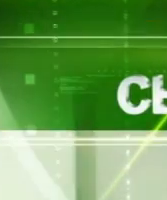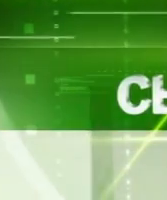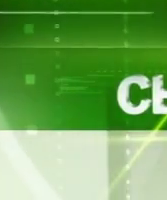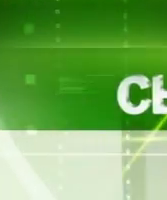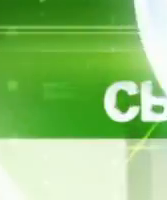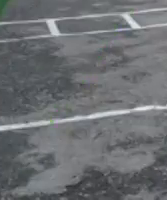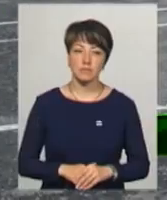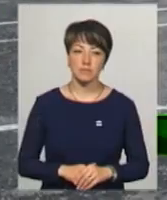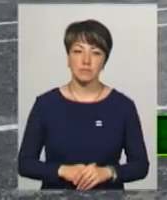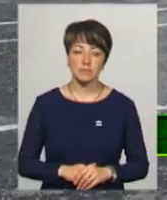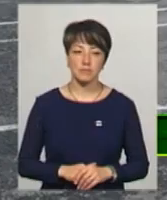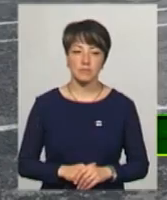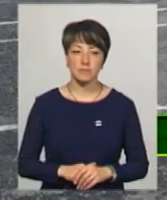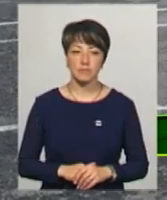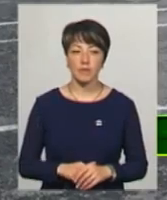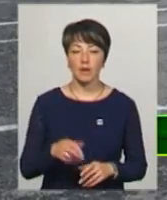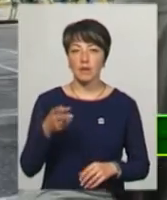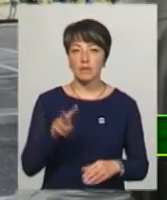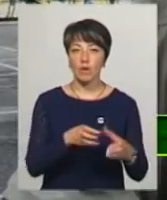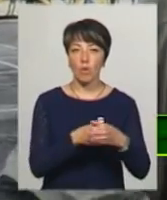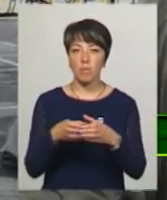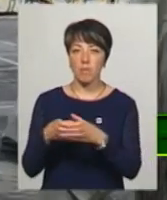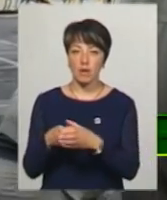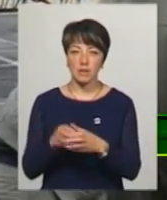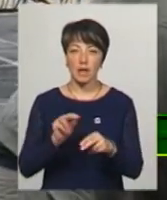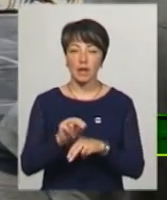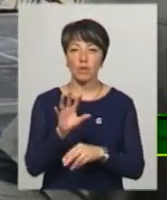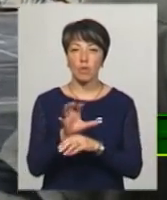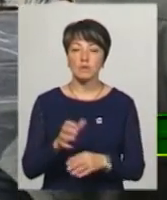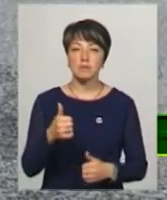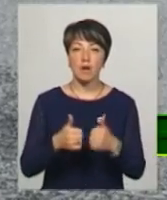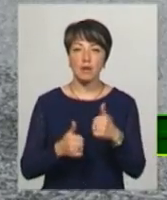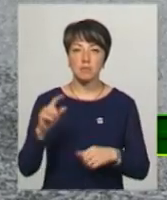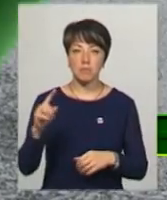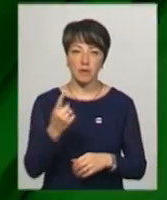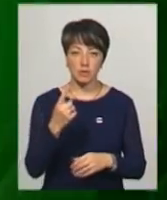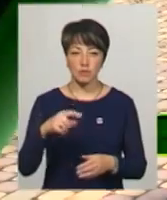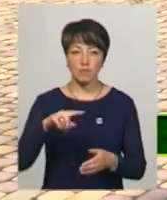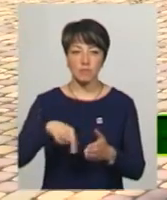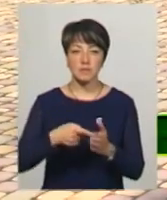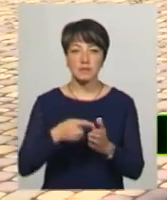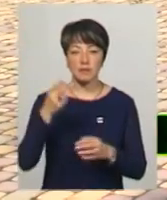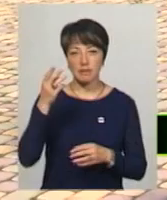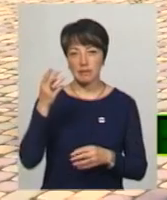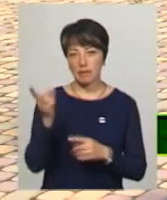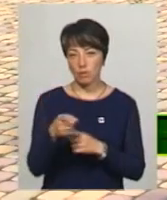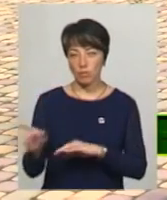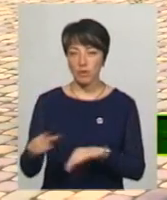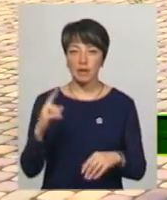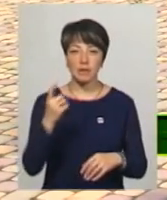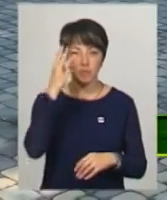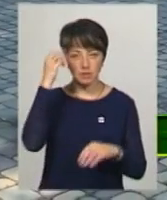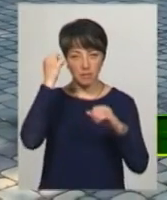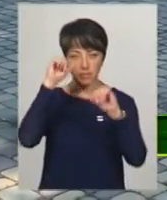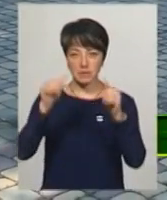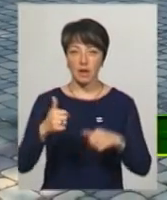Музика Дві команди кінологів з Хмельницької області змагаються за першість у Торнополі. Єдиний на Хмельниччині пам